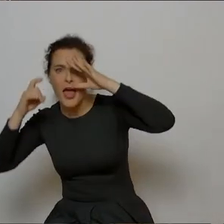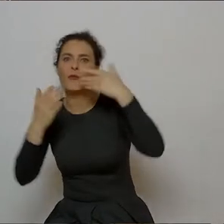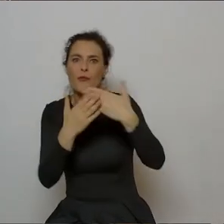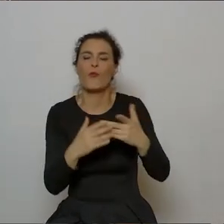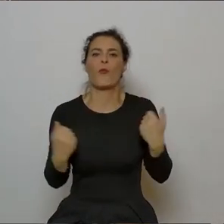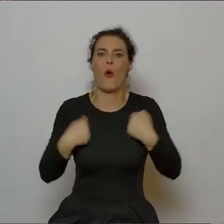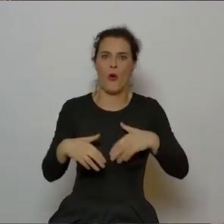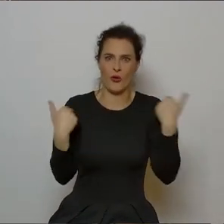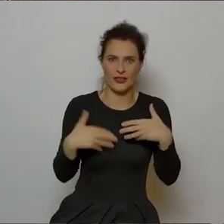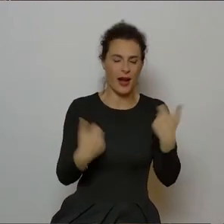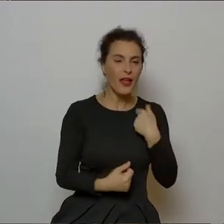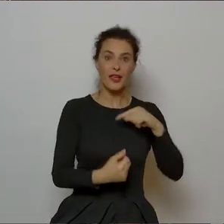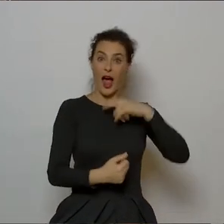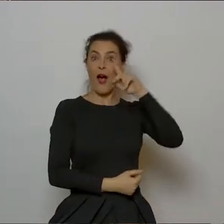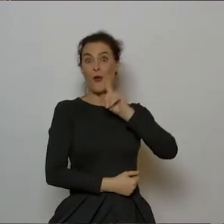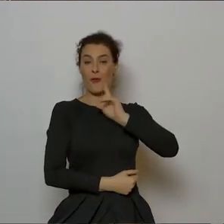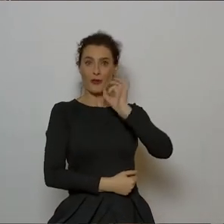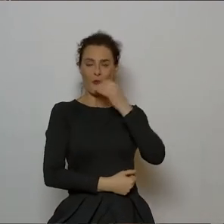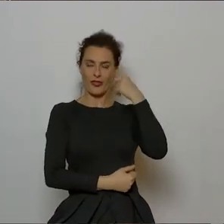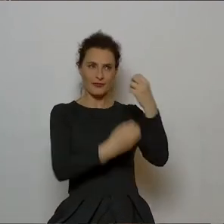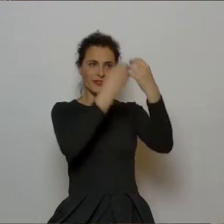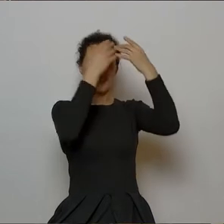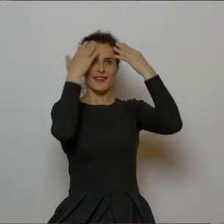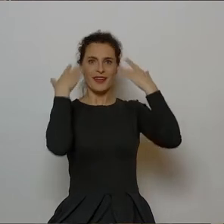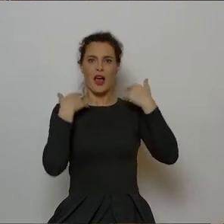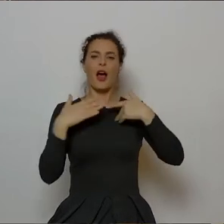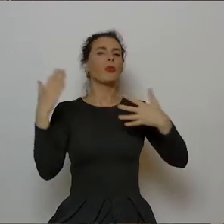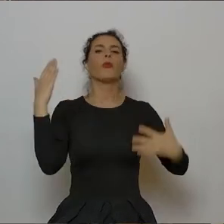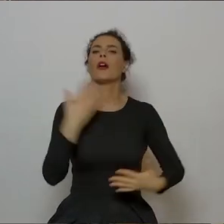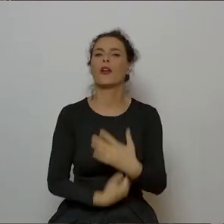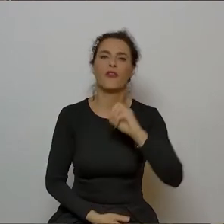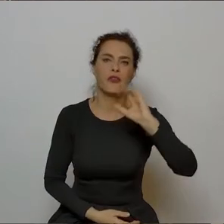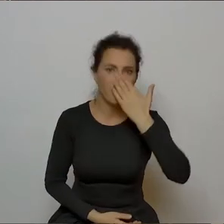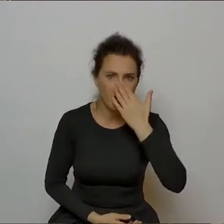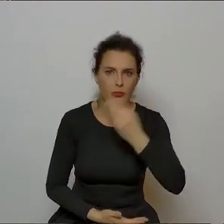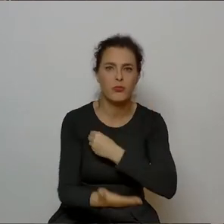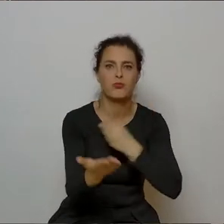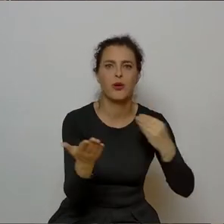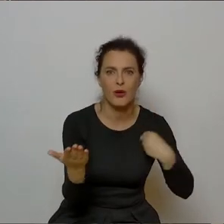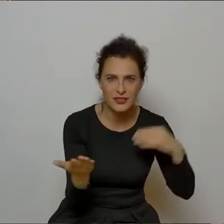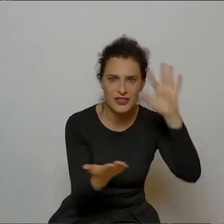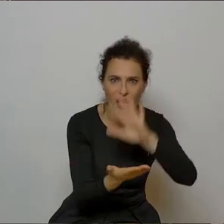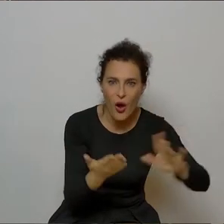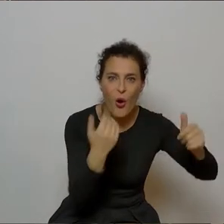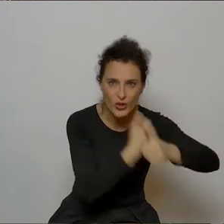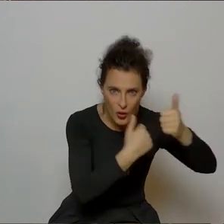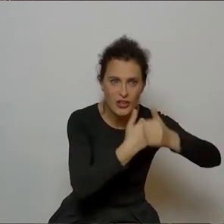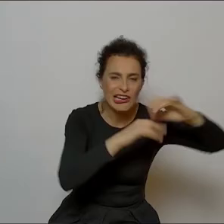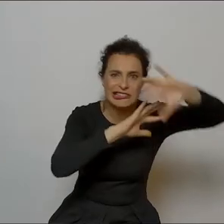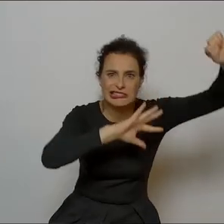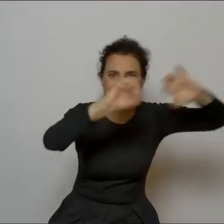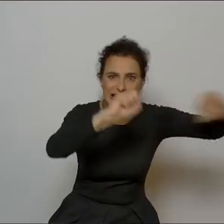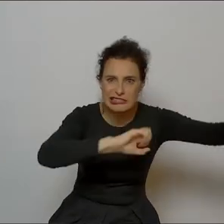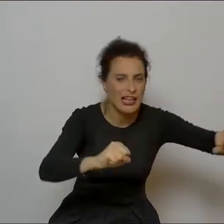Działało to na moją wyobraźnię wtedy. Później się okazało, że ta rozebrana to jest po prostu Polska. Więc to troszkę zmieniło cały kontekst.